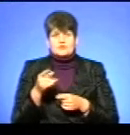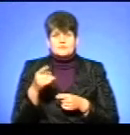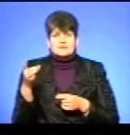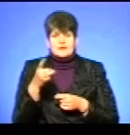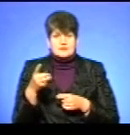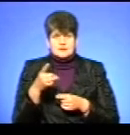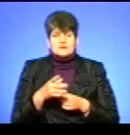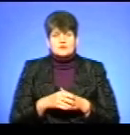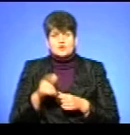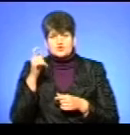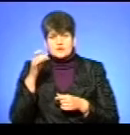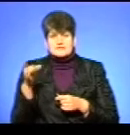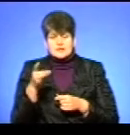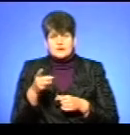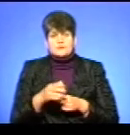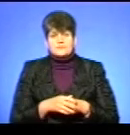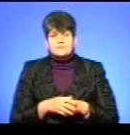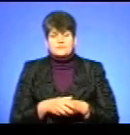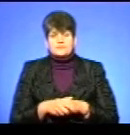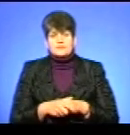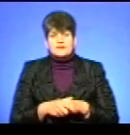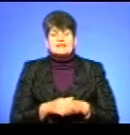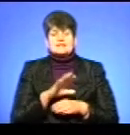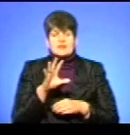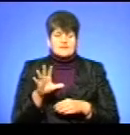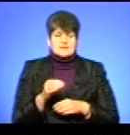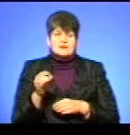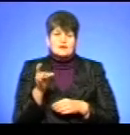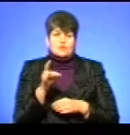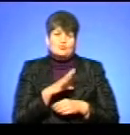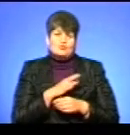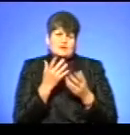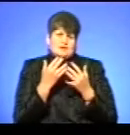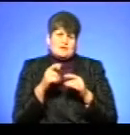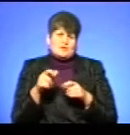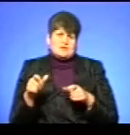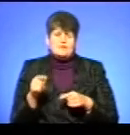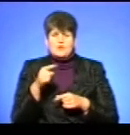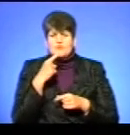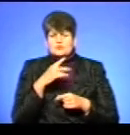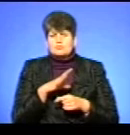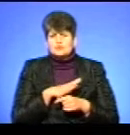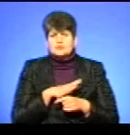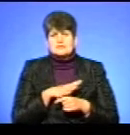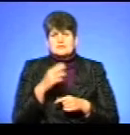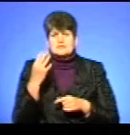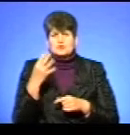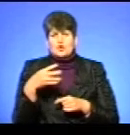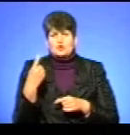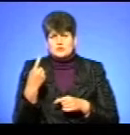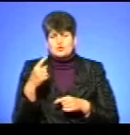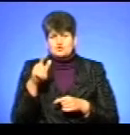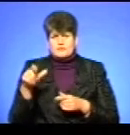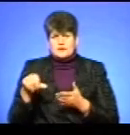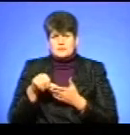район. Тернопільський, Гусятинський, Чернівський райони. Із тих всіх було декілька людей, якщо ви кажете, що там було 41 чоловік